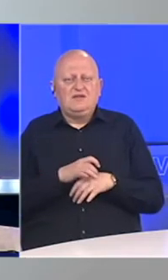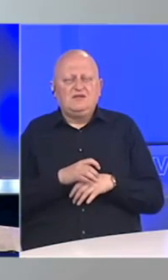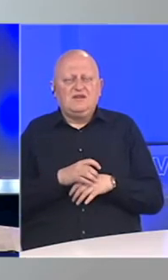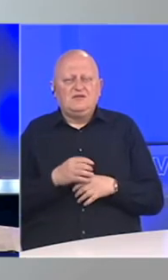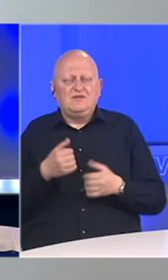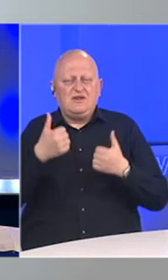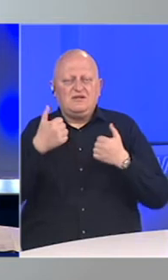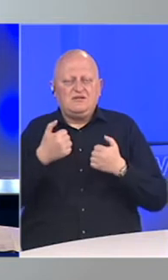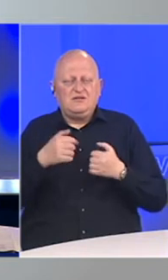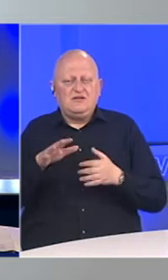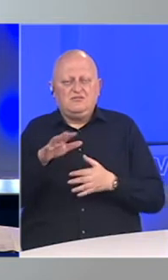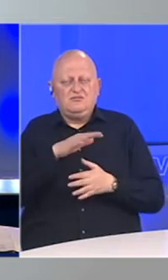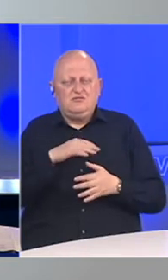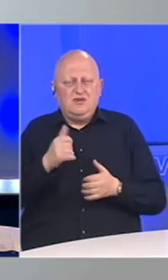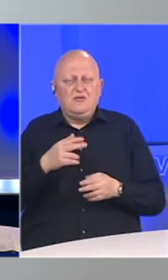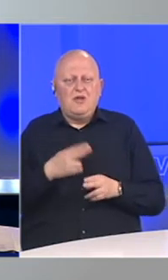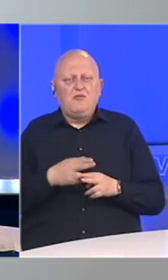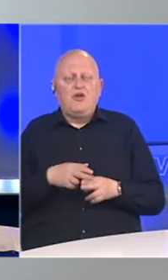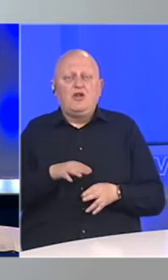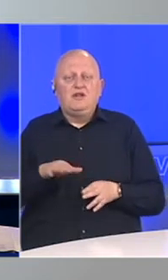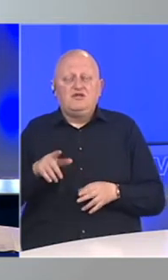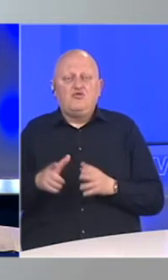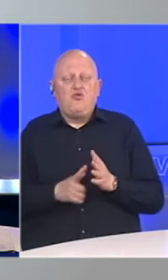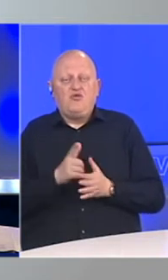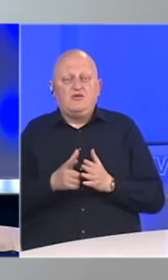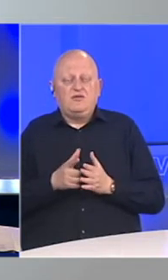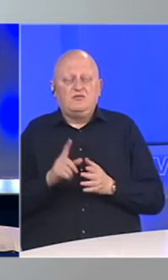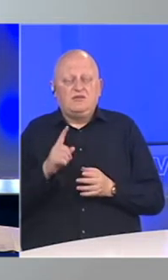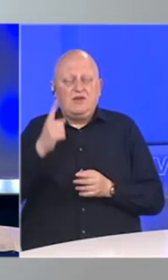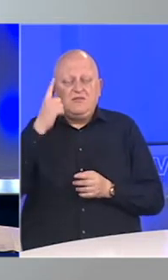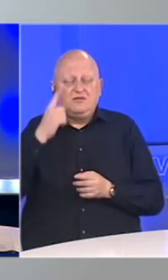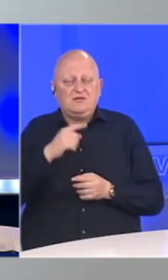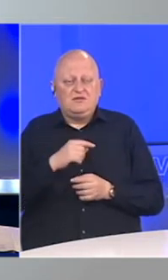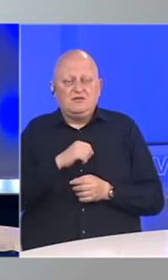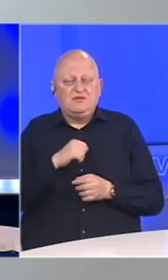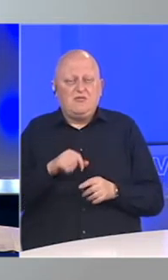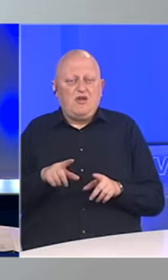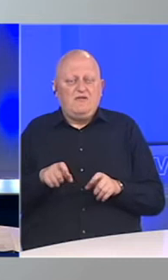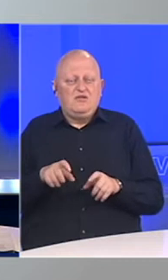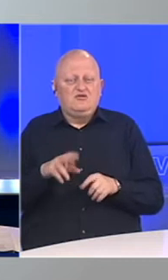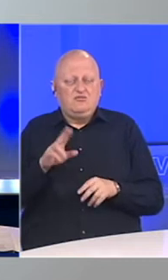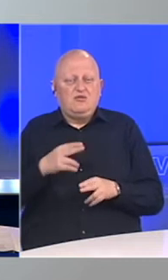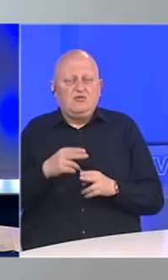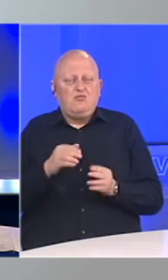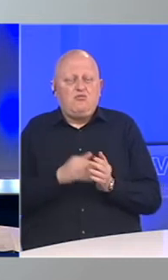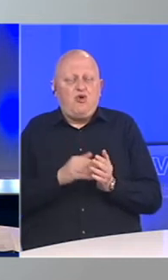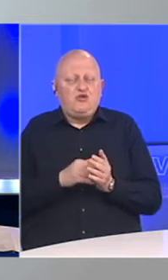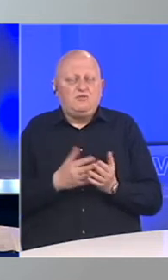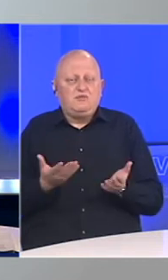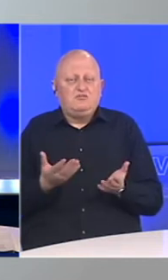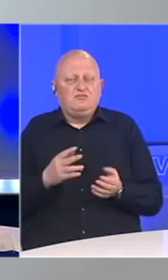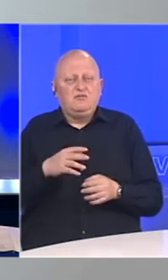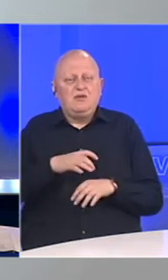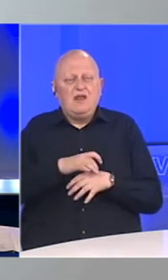bilten, je li bilo oboljele djece u ovom periodu, ne mislim na koronavirus, je li bilo potrebe za nekim